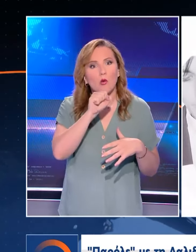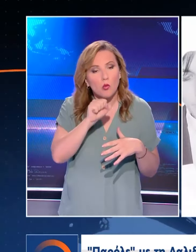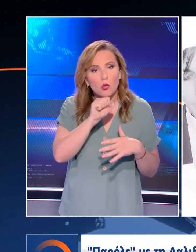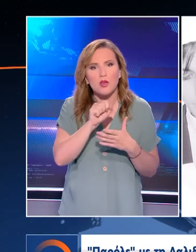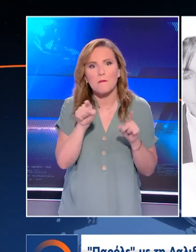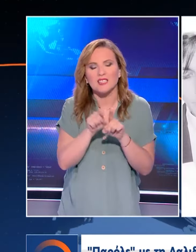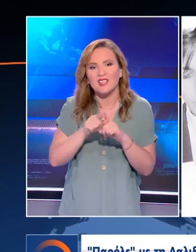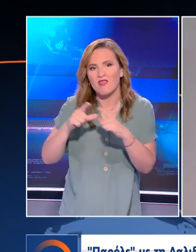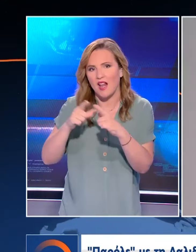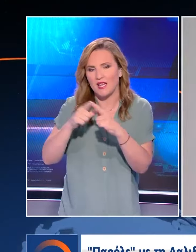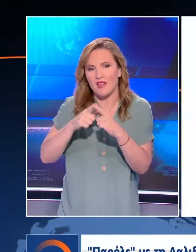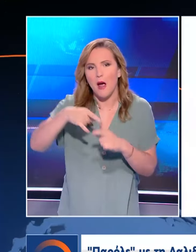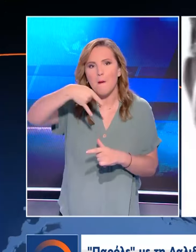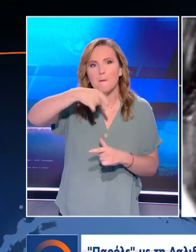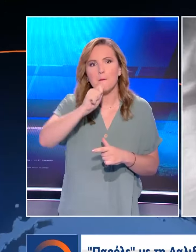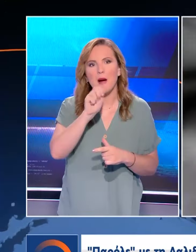αποτελεί ορόσημο της καριέρας του.